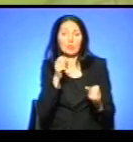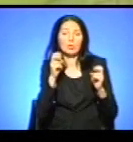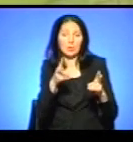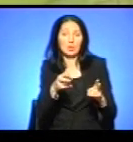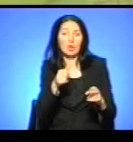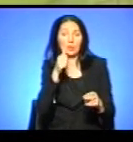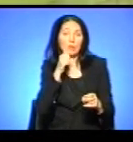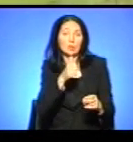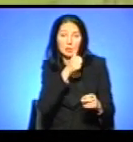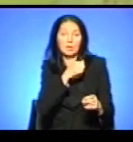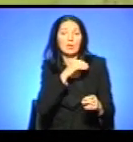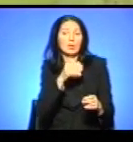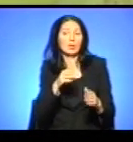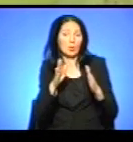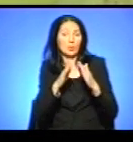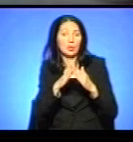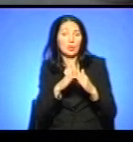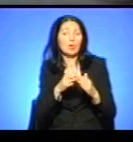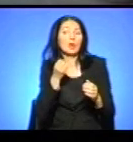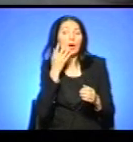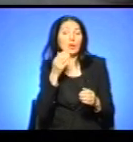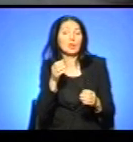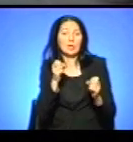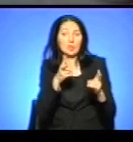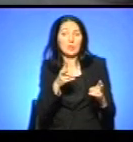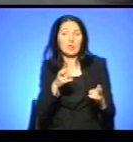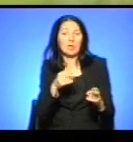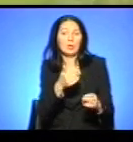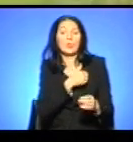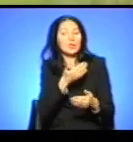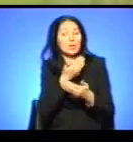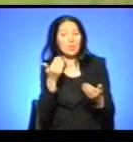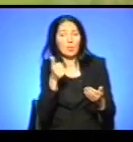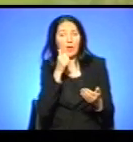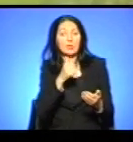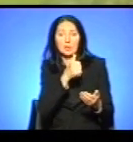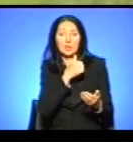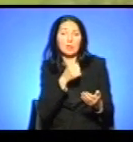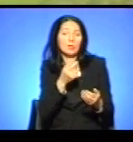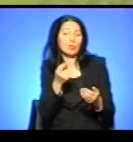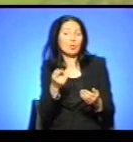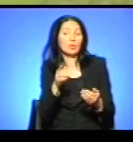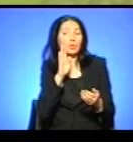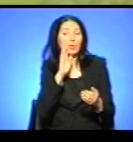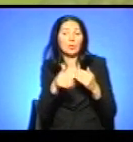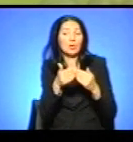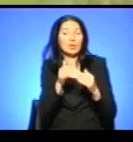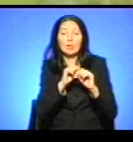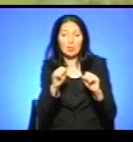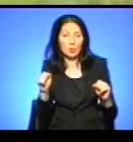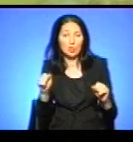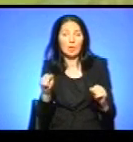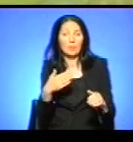притягувати і не можна стягувати з неї цю суму, про яку йдеться. Ми подали докази в суд про те, що будинок є